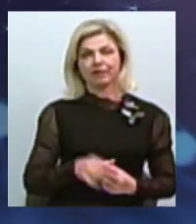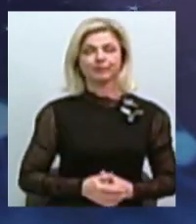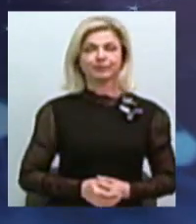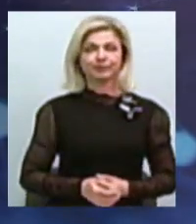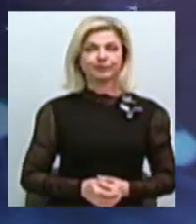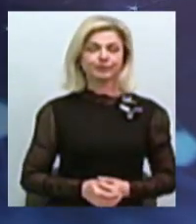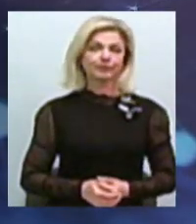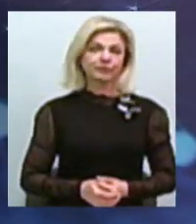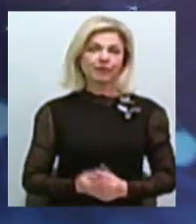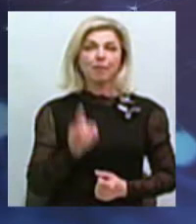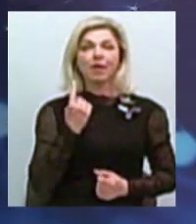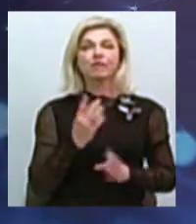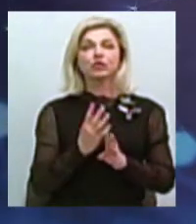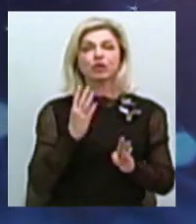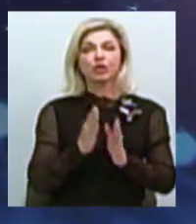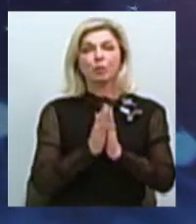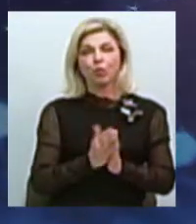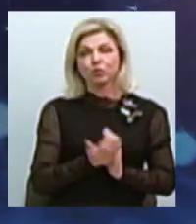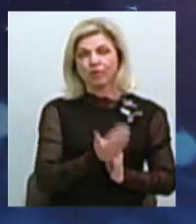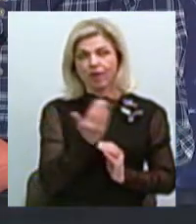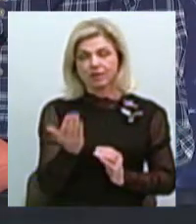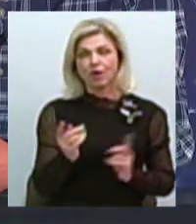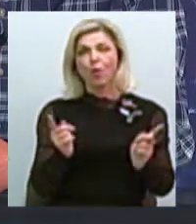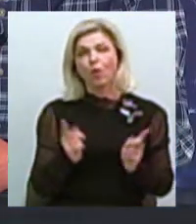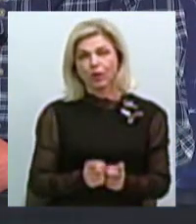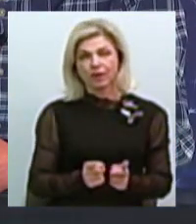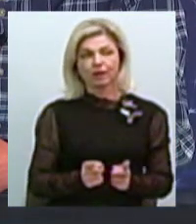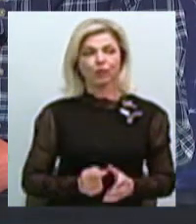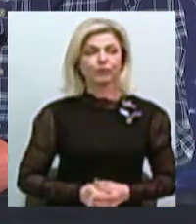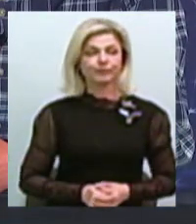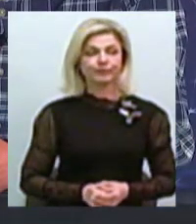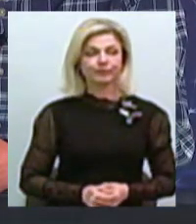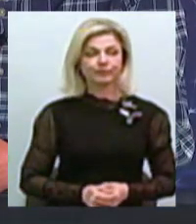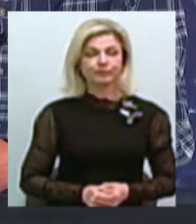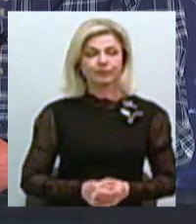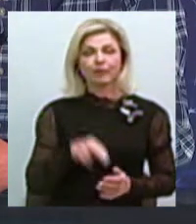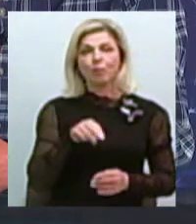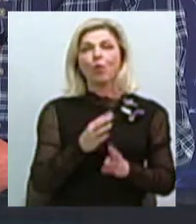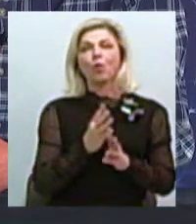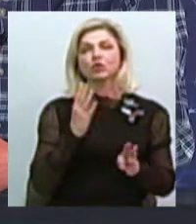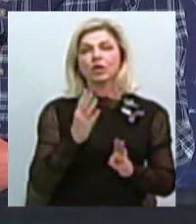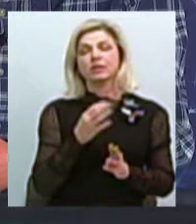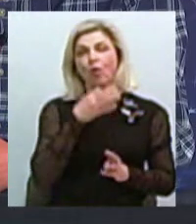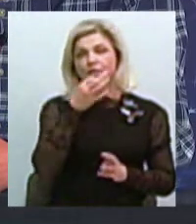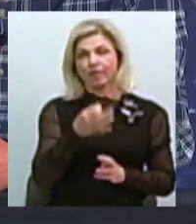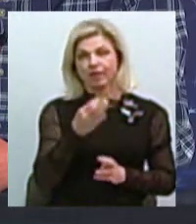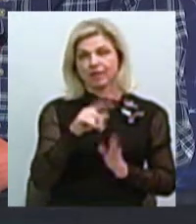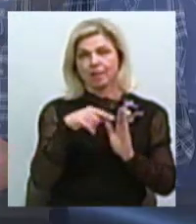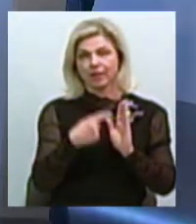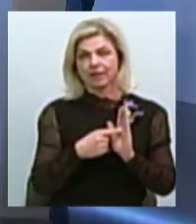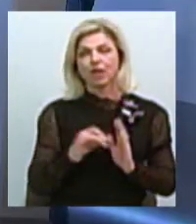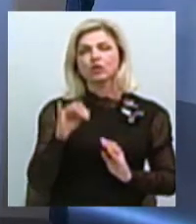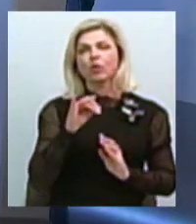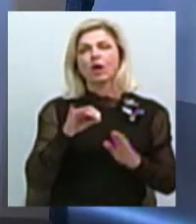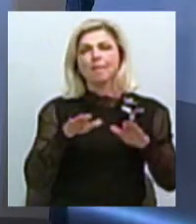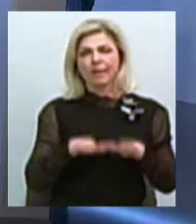Ну, в першу чергу, прошу вас коротенько по черзі відповісти на запитання. Історичний